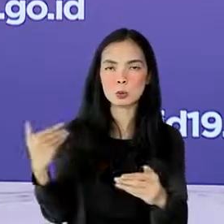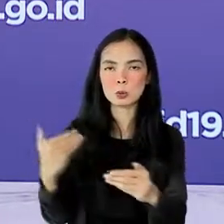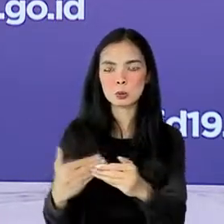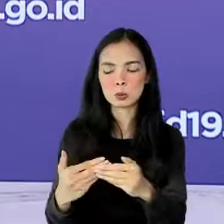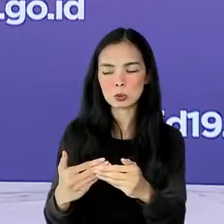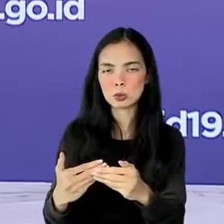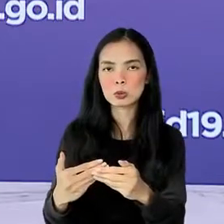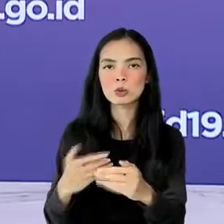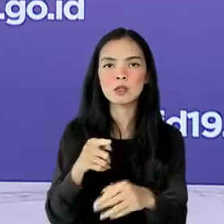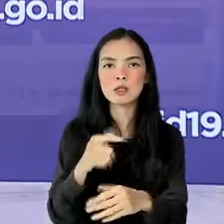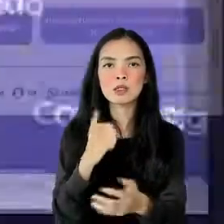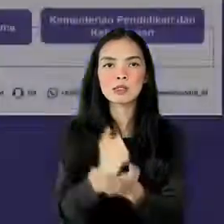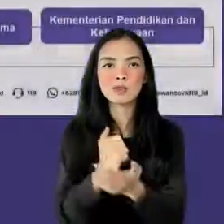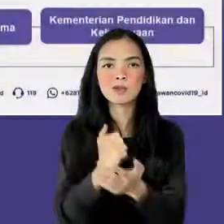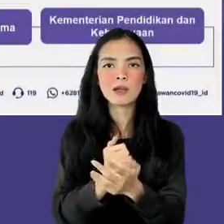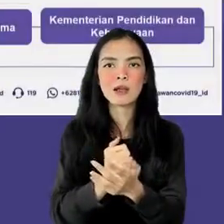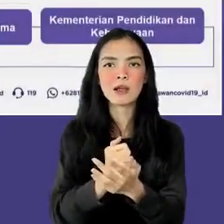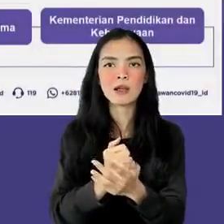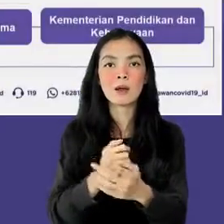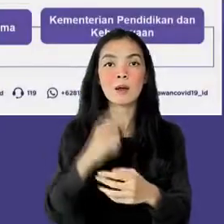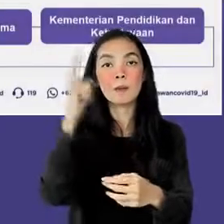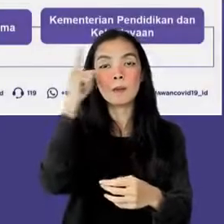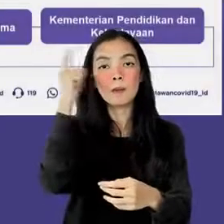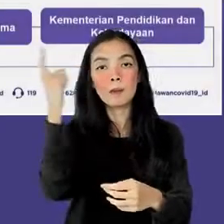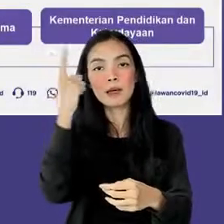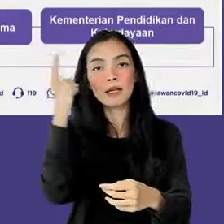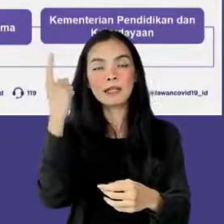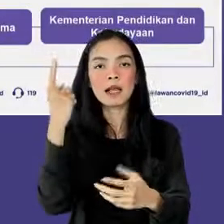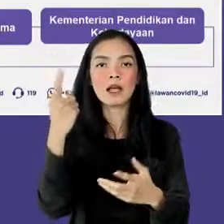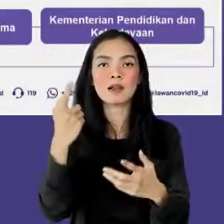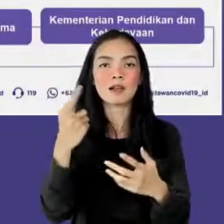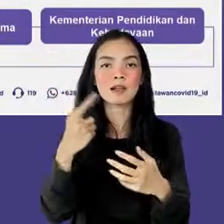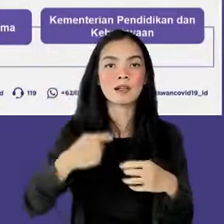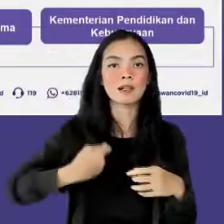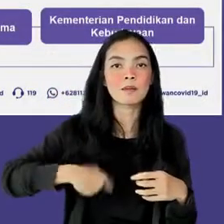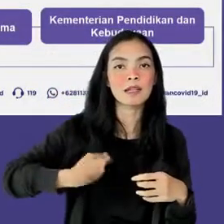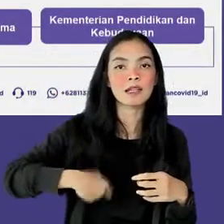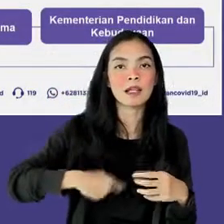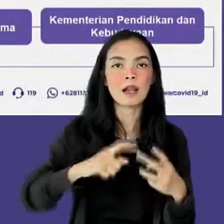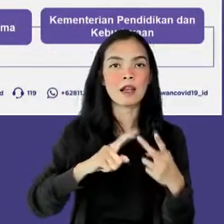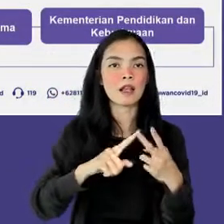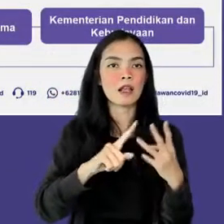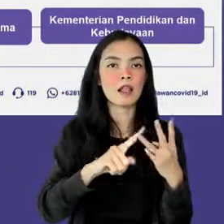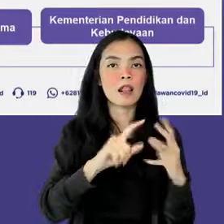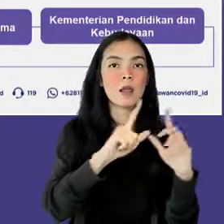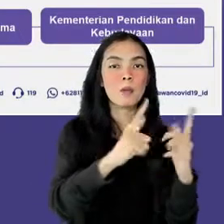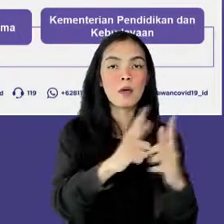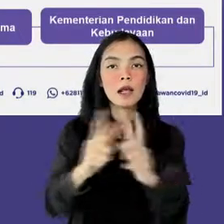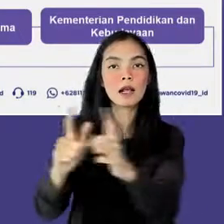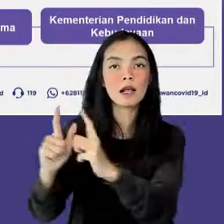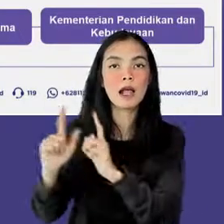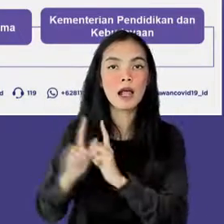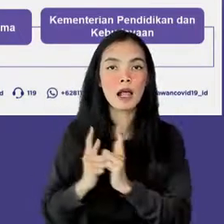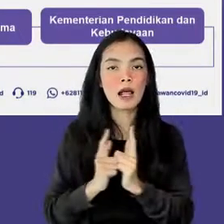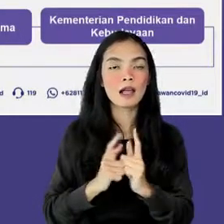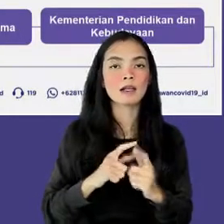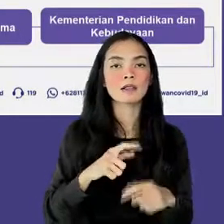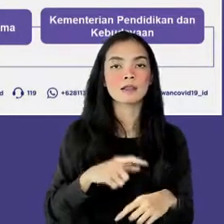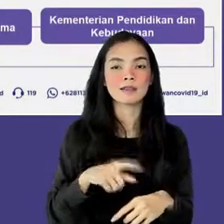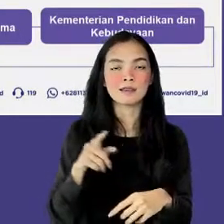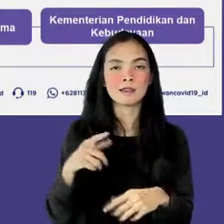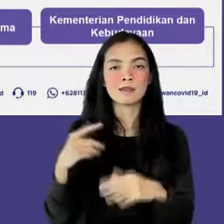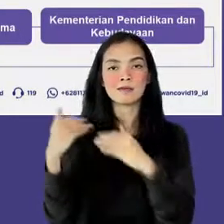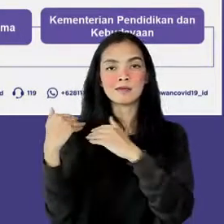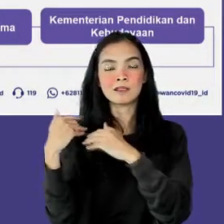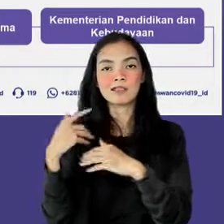Pada prinsipnya, seluruh gerakan yang dilakukan lintas kementerian dan lembaga berdasarkan pada satu komando